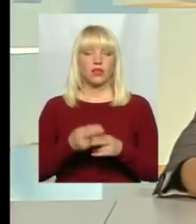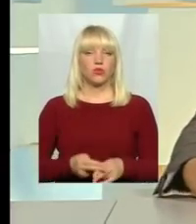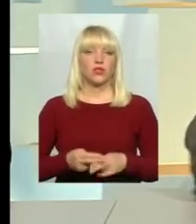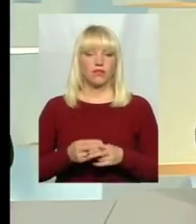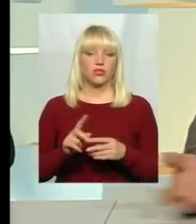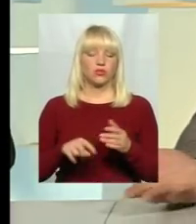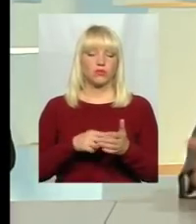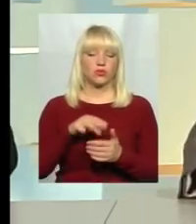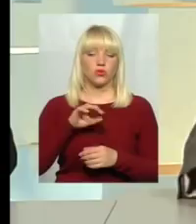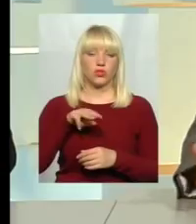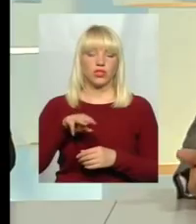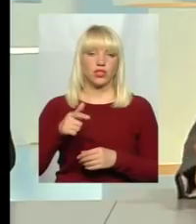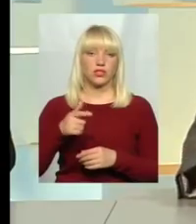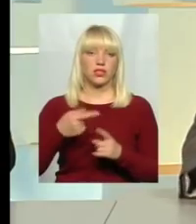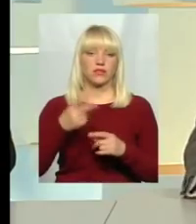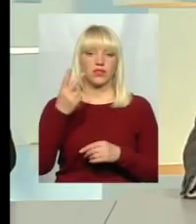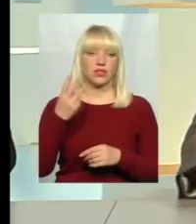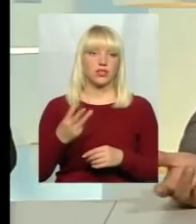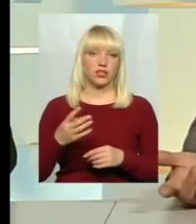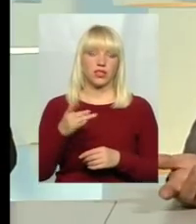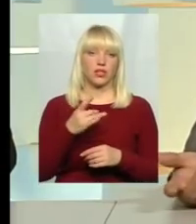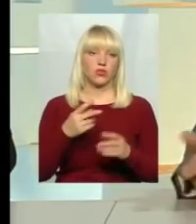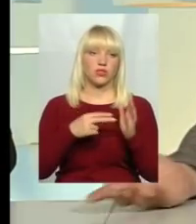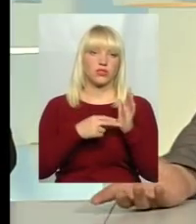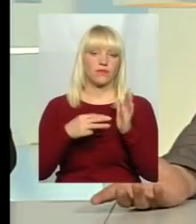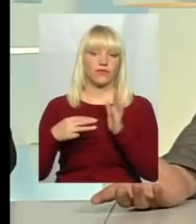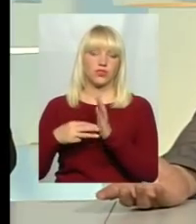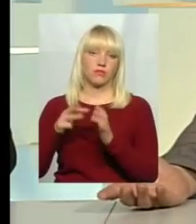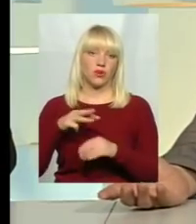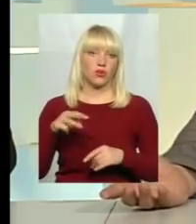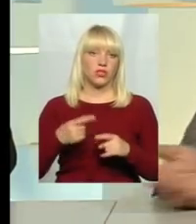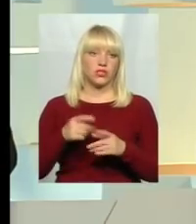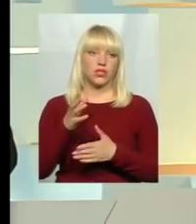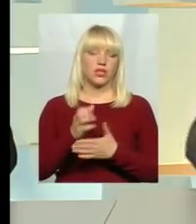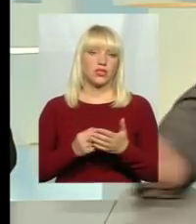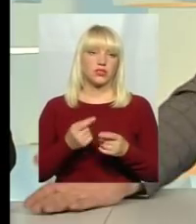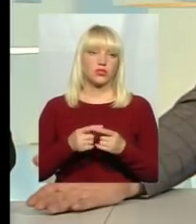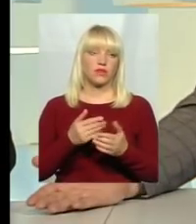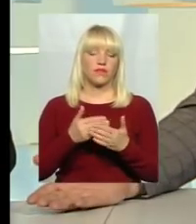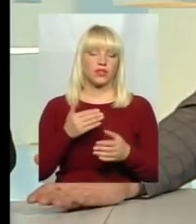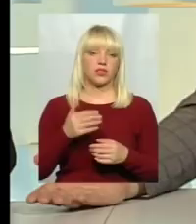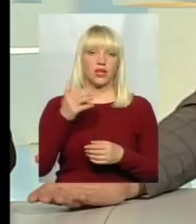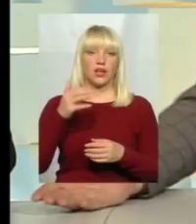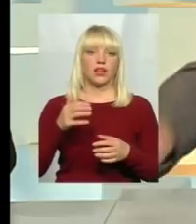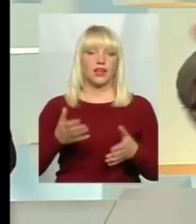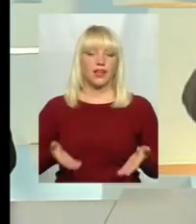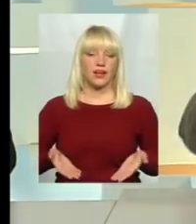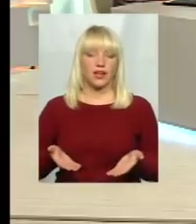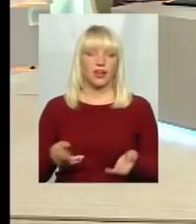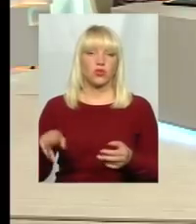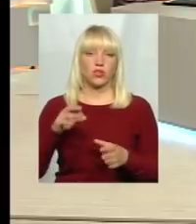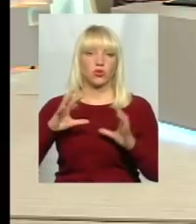міської ОТГ, це дві третини району, 48 мільйонів, це ресурс вони створили. Комунгосп від грейдера до трактора. Вони